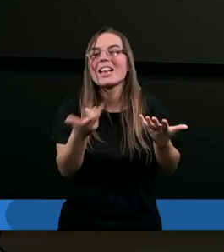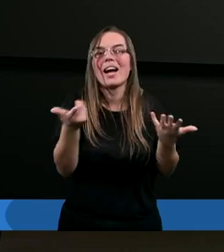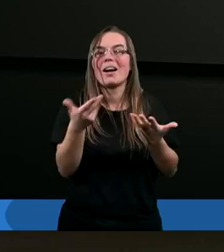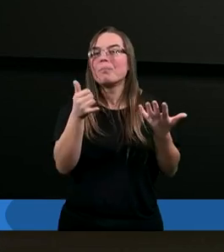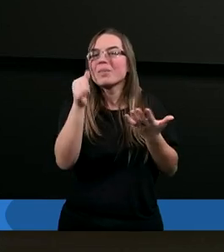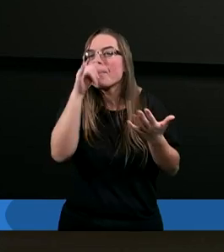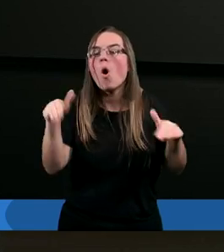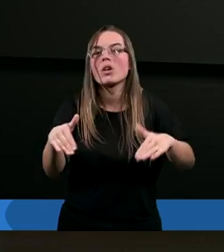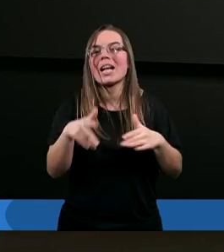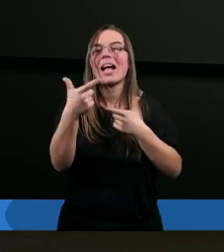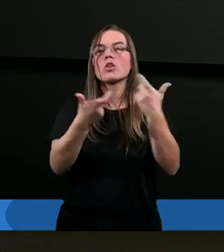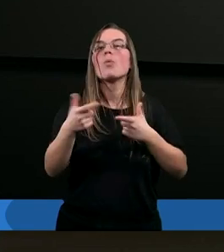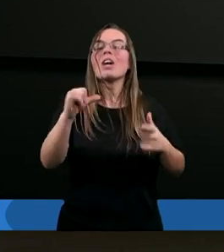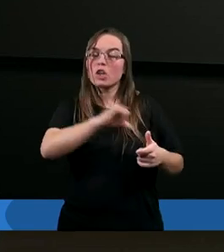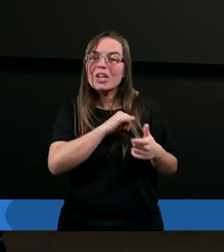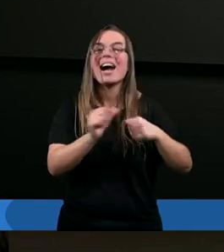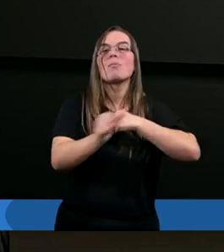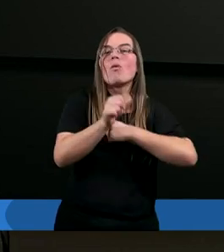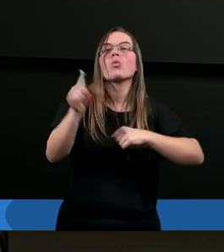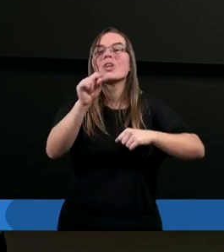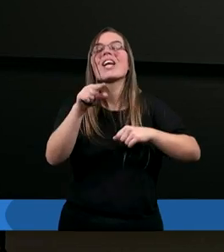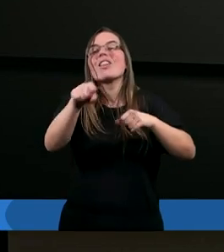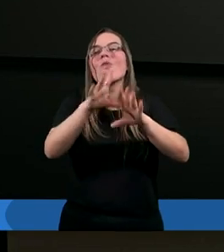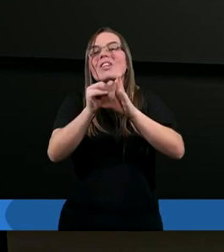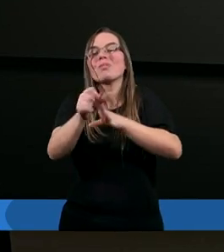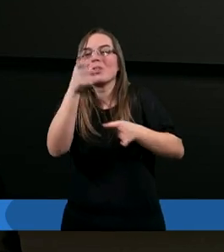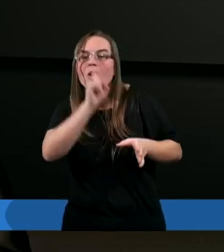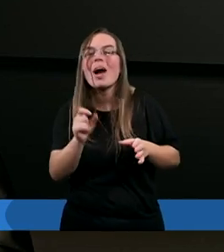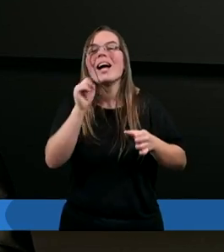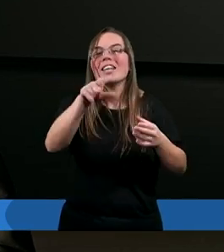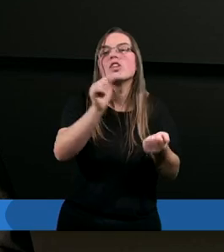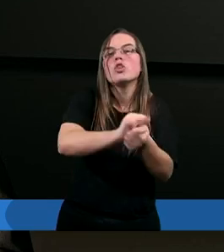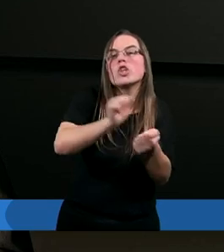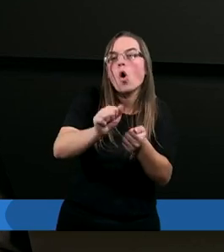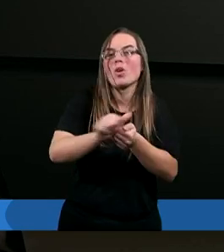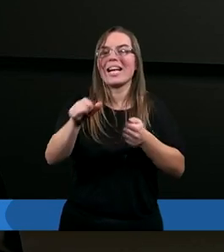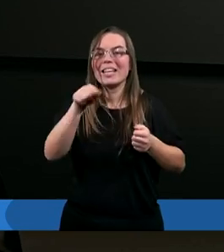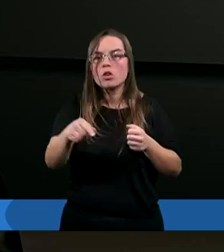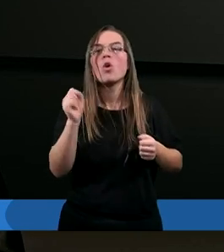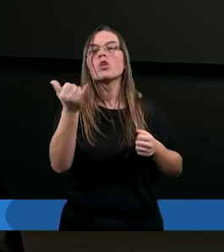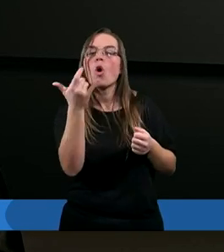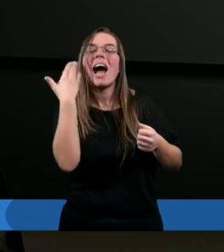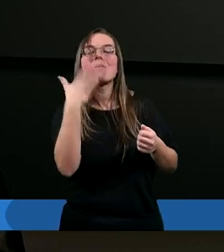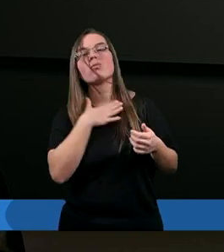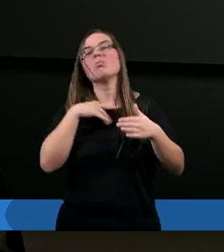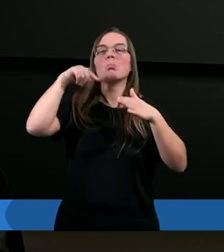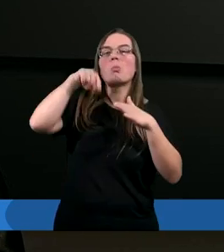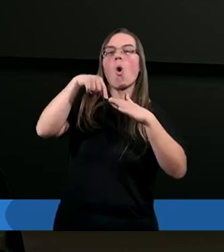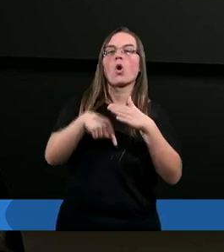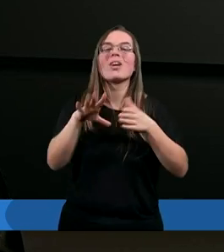Jest grzech. Grzech powoduje to, że wszystko niestety schodzi coraz bardziej coraz bardziej w dół